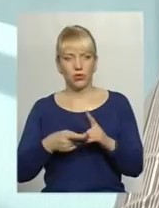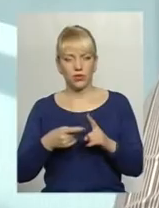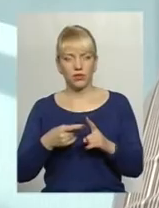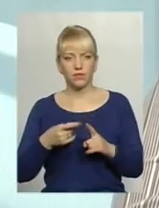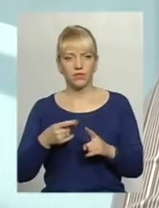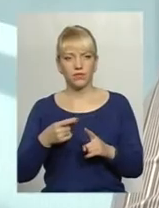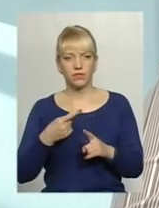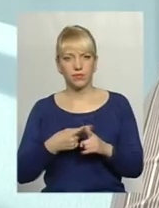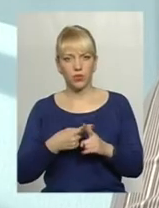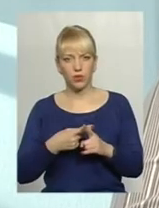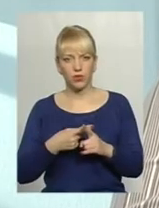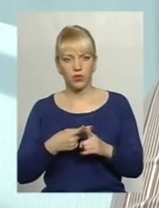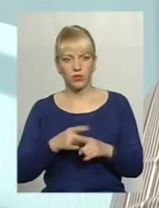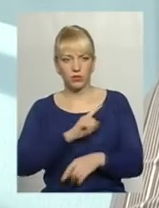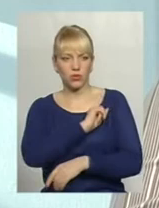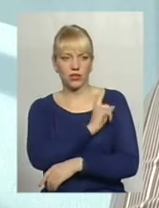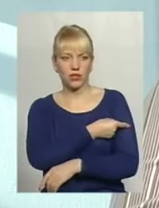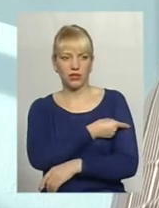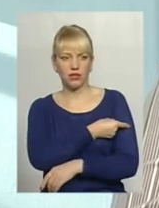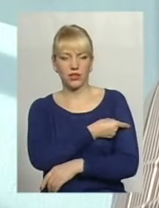як би, посилювати